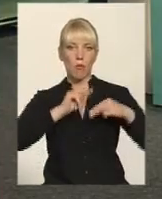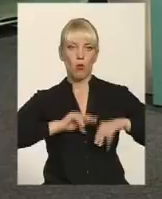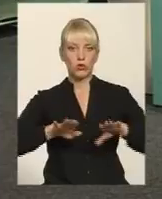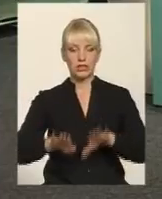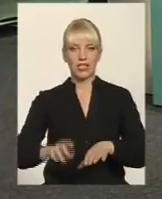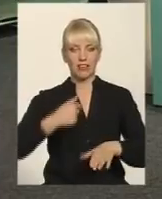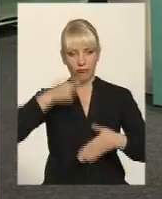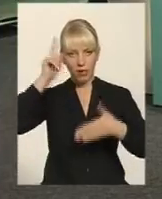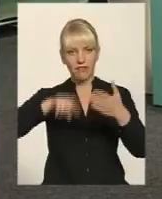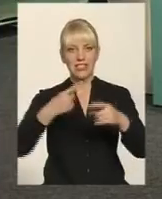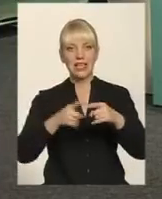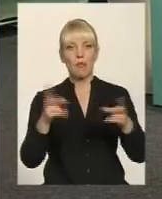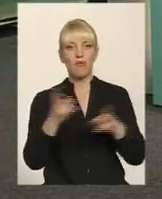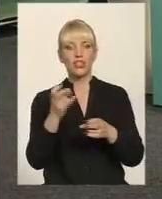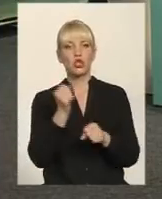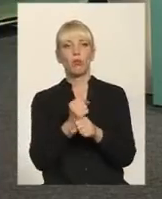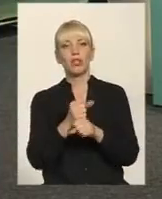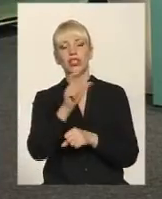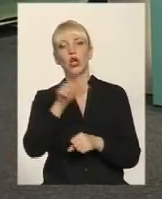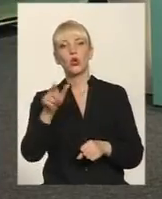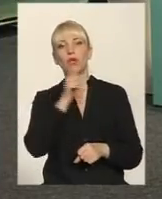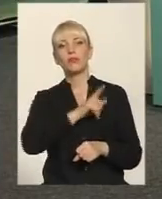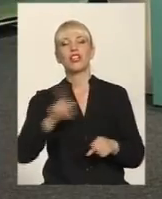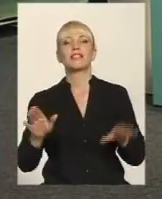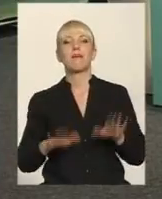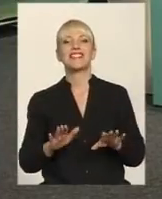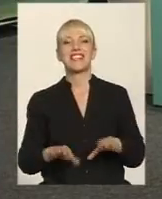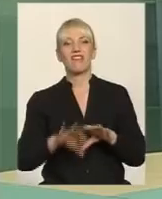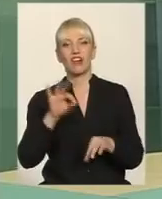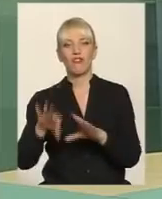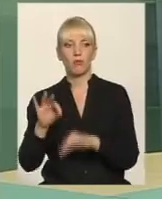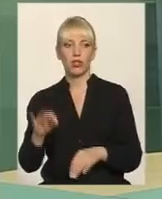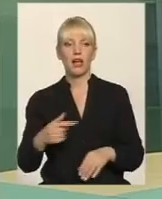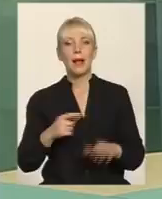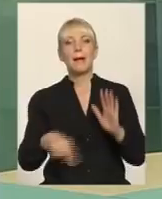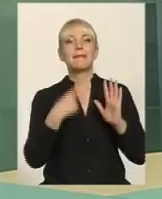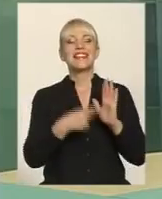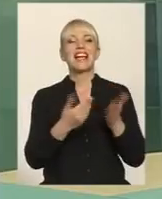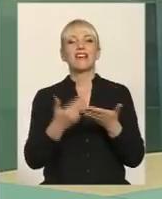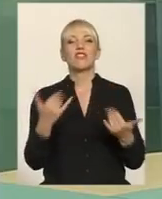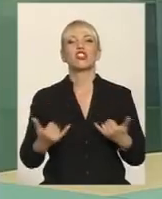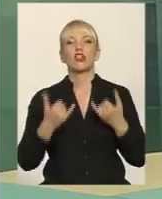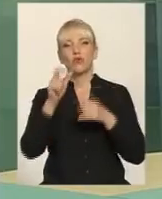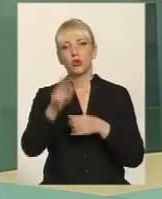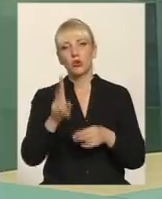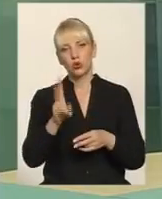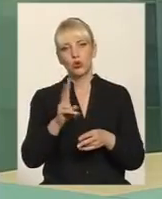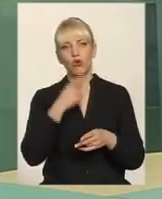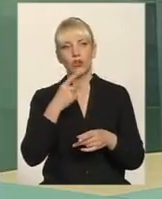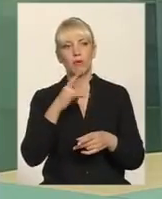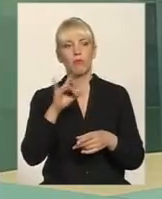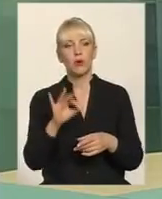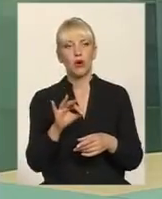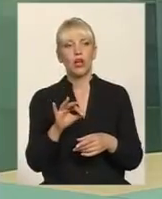першим, це мають зробити люди під час місцевих виборів. І питання від шановного чоловіка, який не назвався, про місцевих князьків,